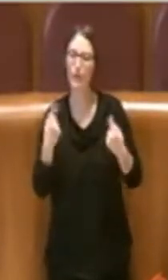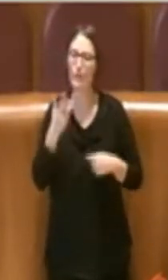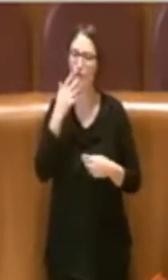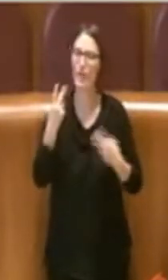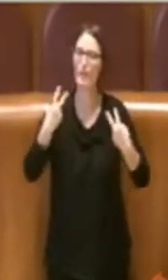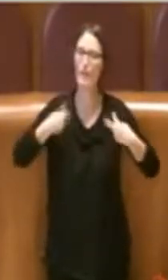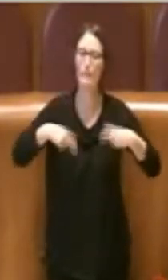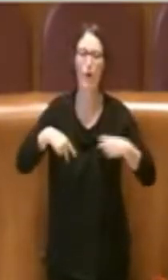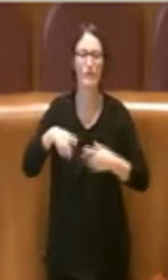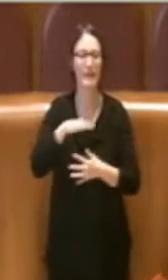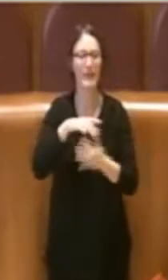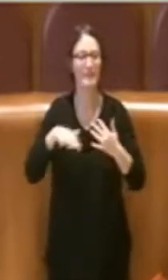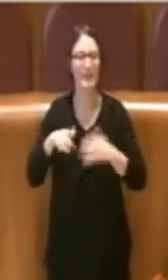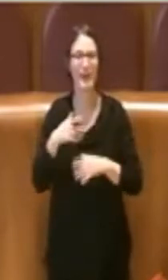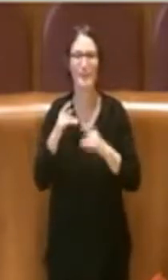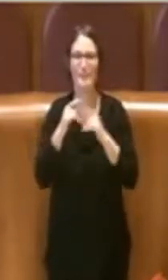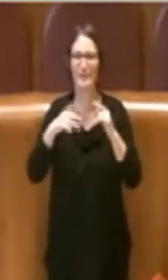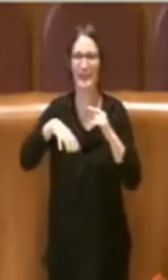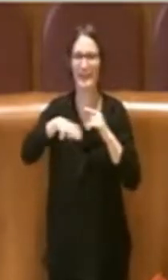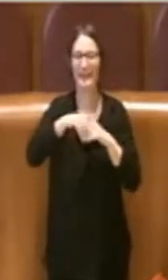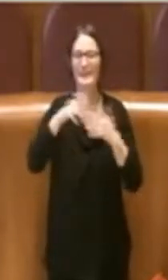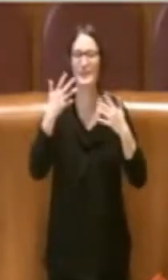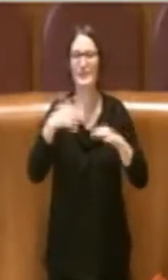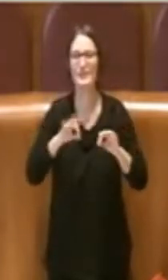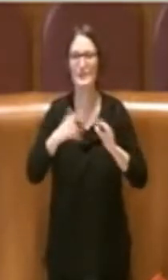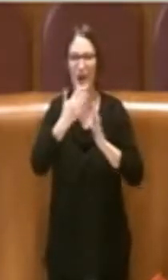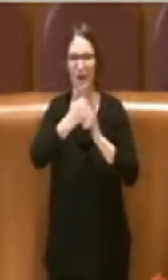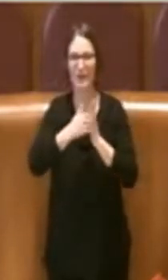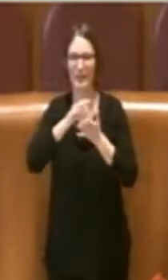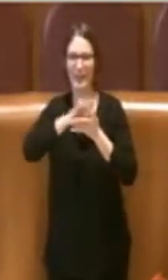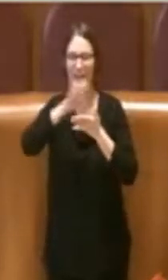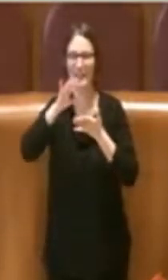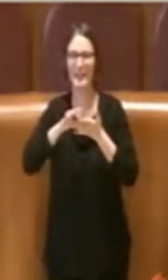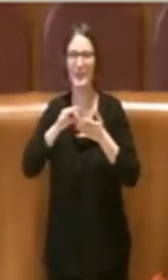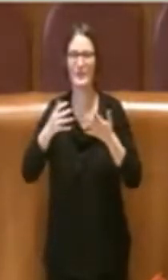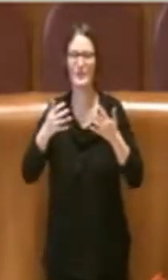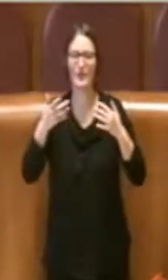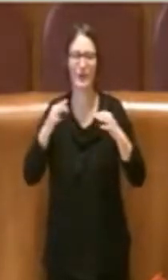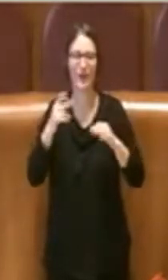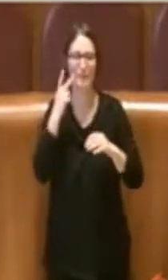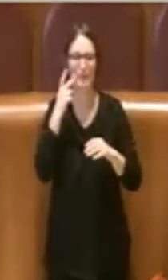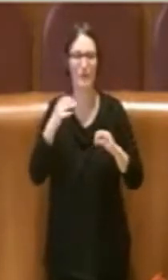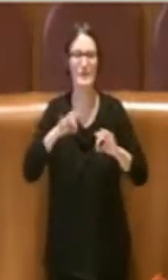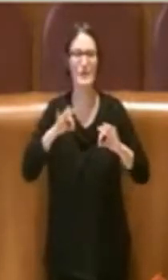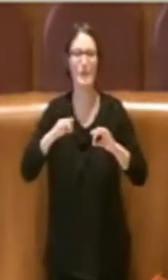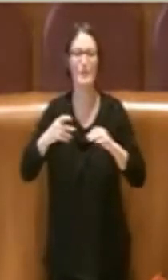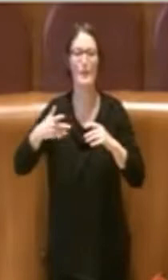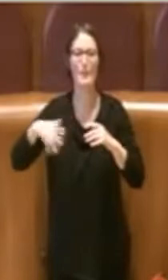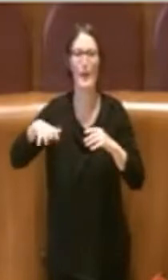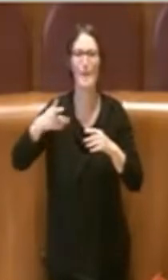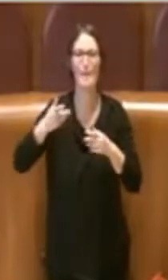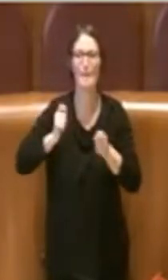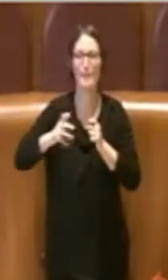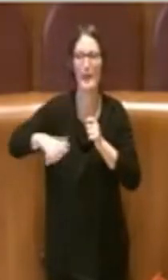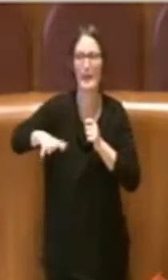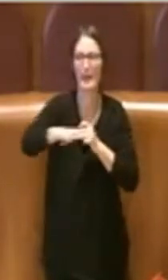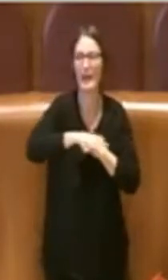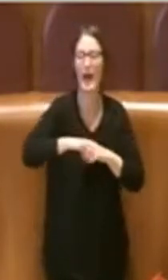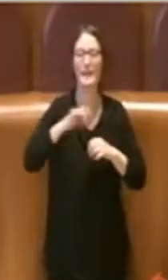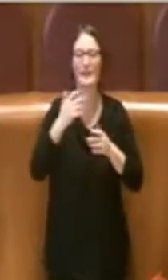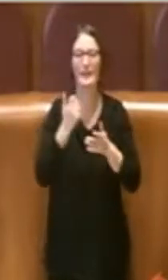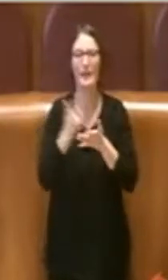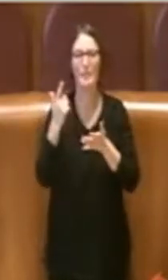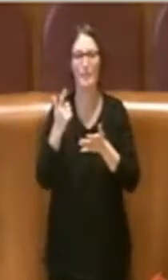'ottica, quest'ordine del giorno, visto che i mercati sono luoghi importanti di aggregazione, perché non